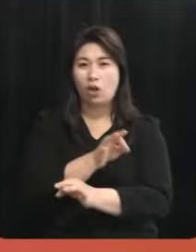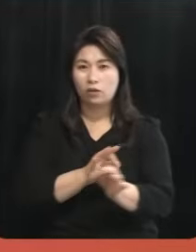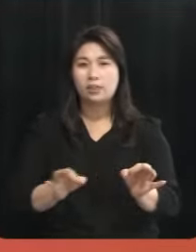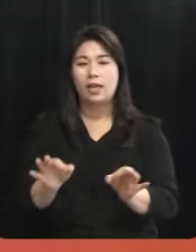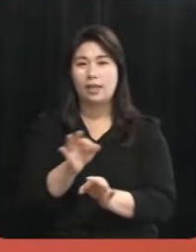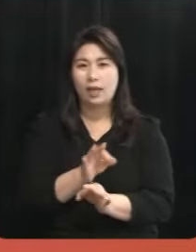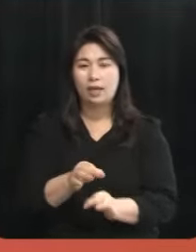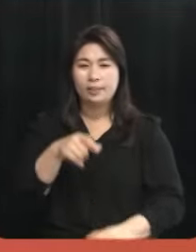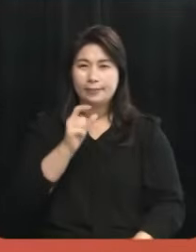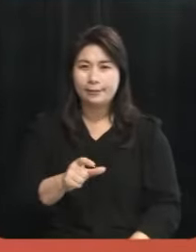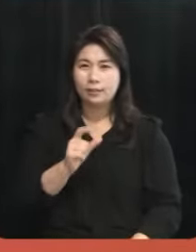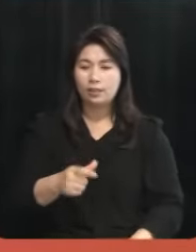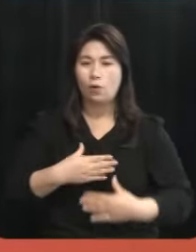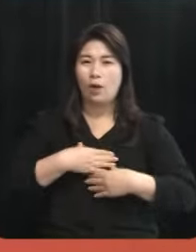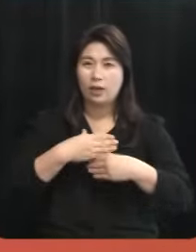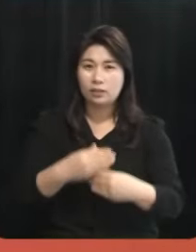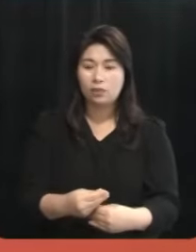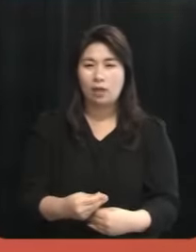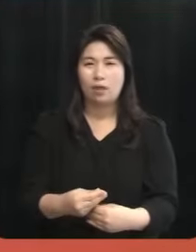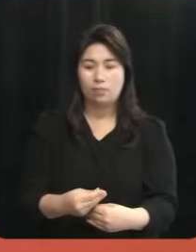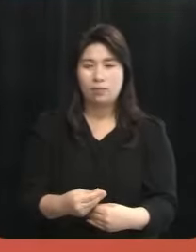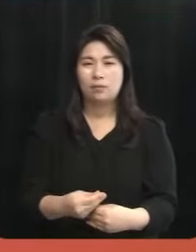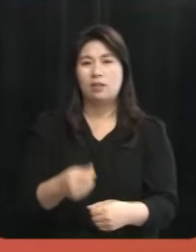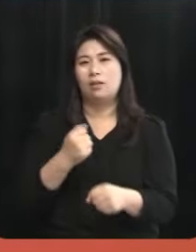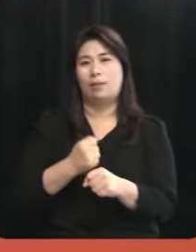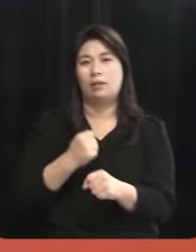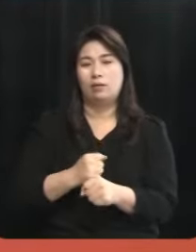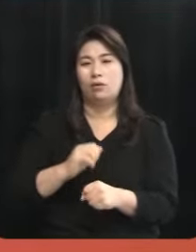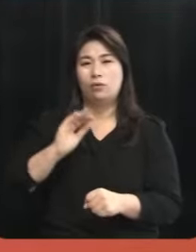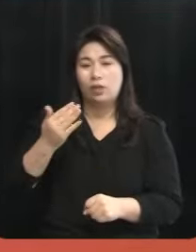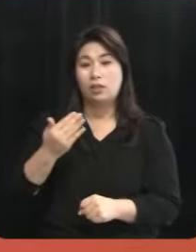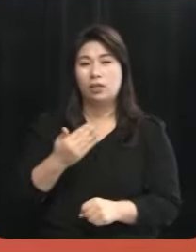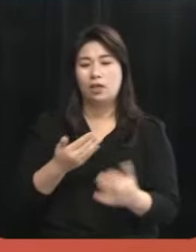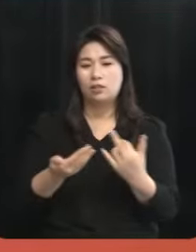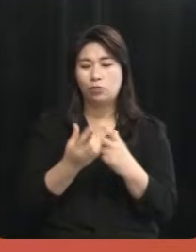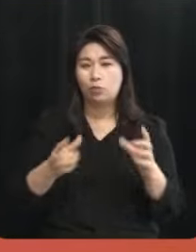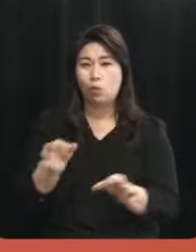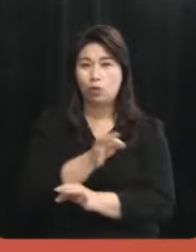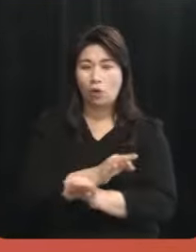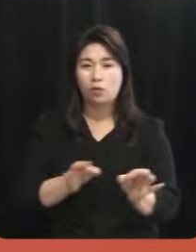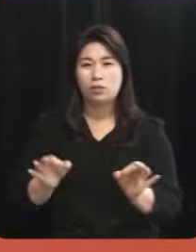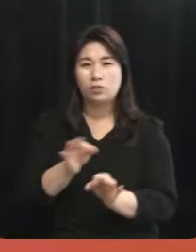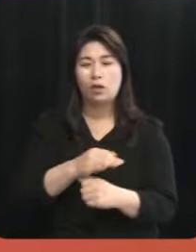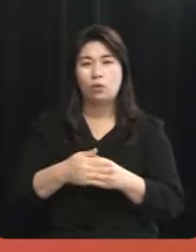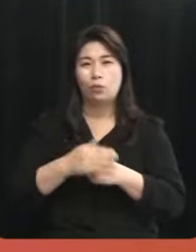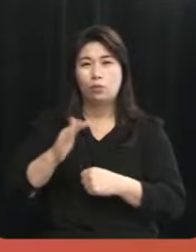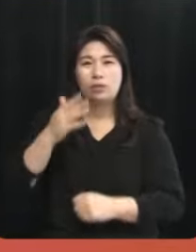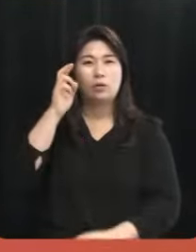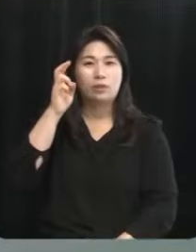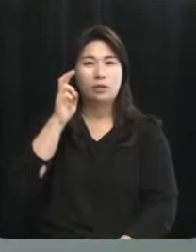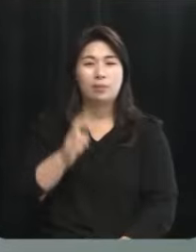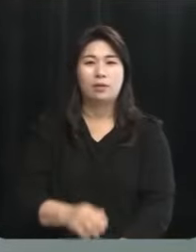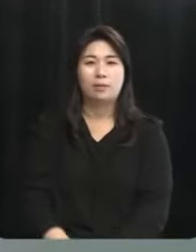튼튼함, 건설함을 이끌어내도록 하는 게 제주 경제 활성화에 큰 도움이 된다고 생각합니다